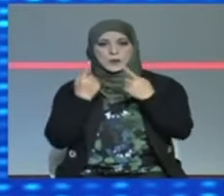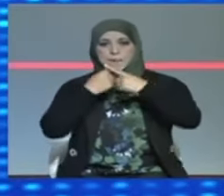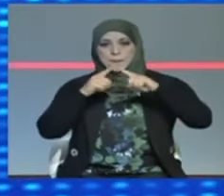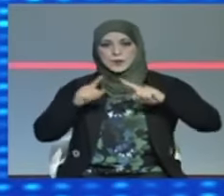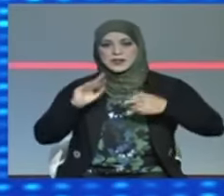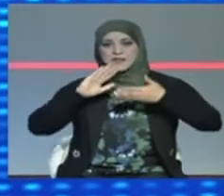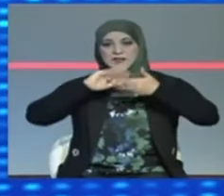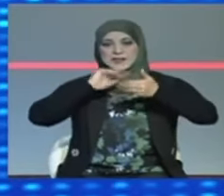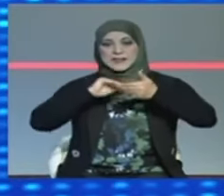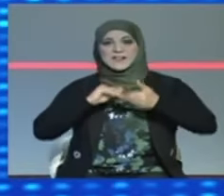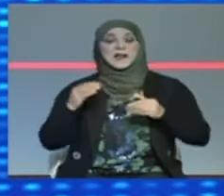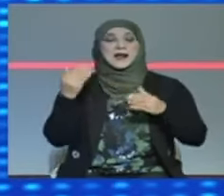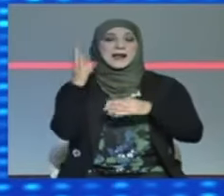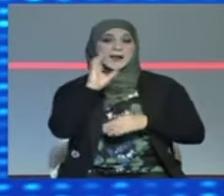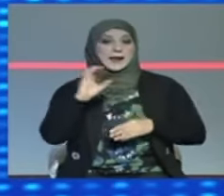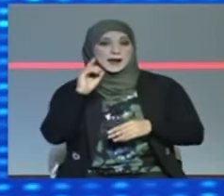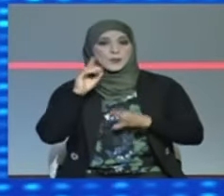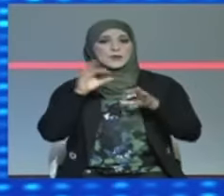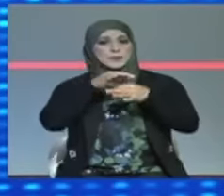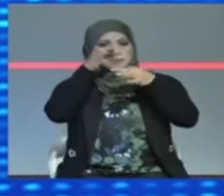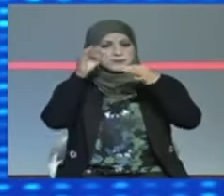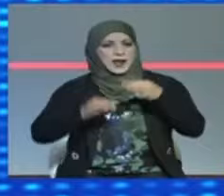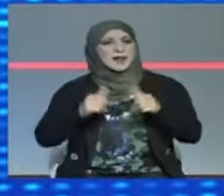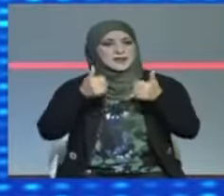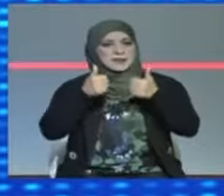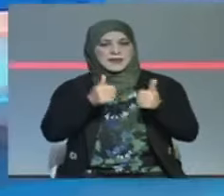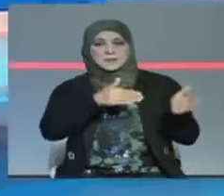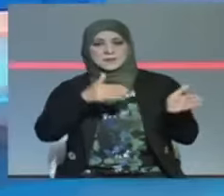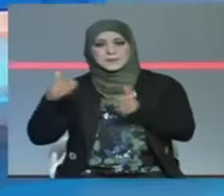لاتفاق الكامور والتي تمكن من تجاوزها